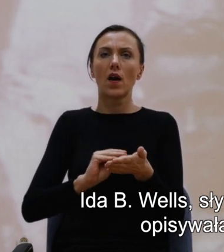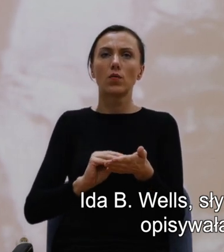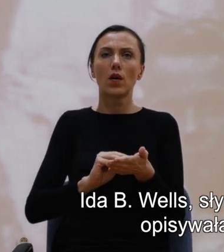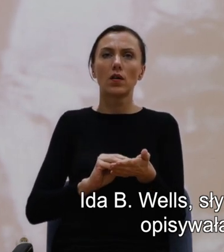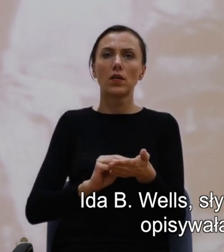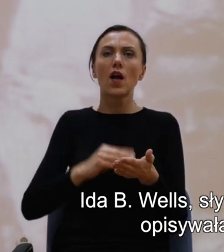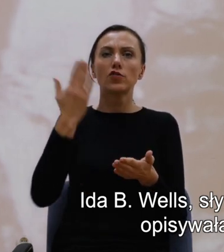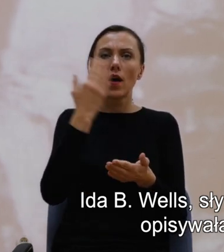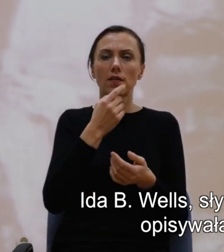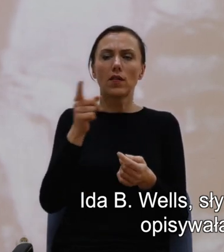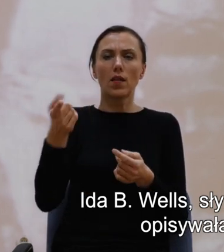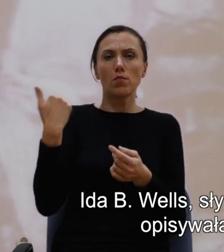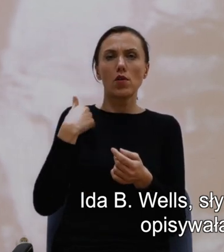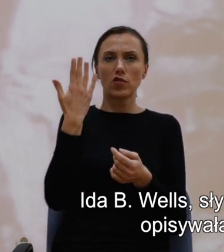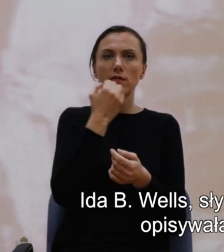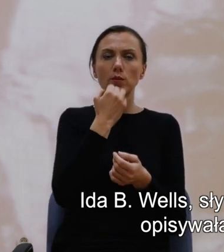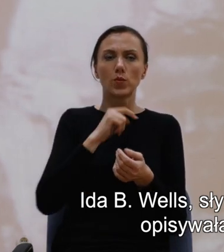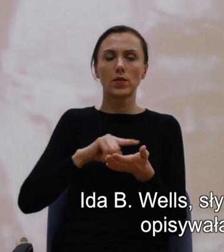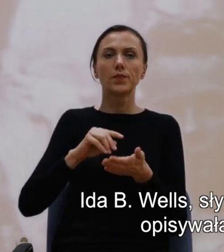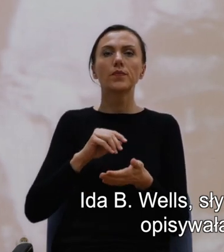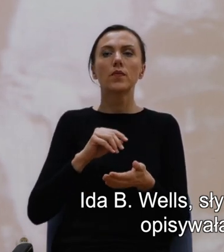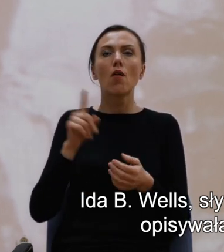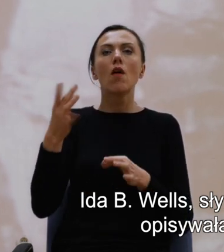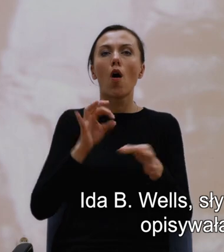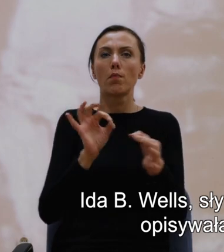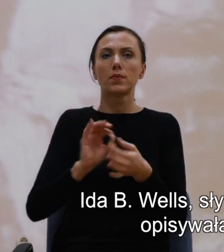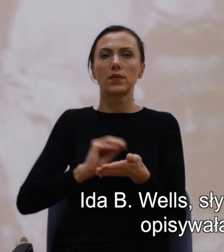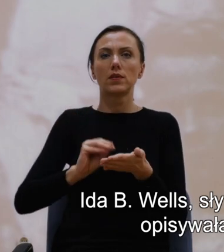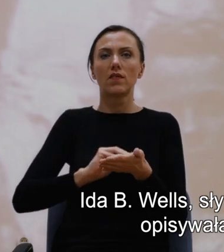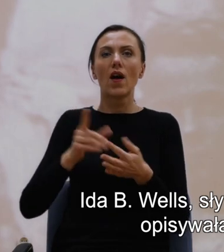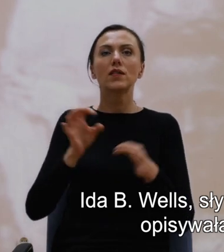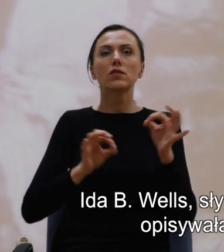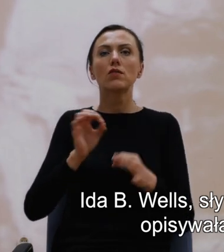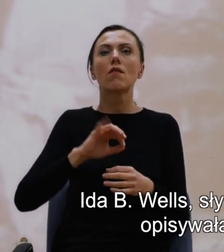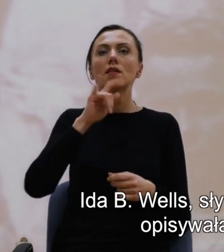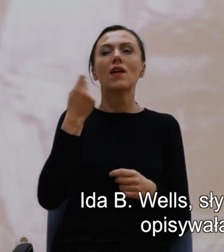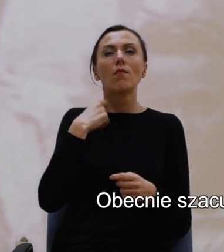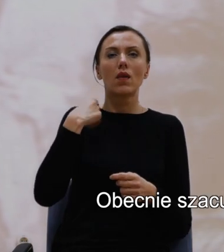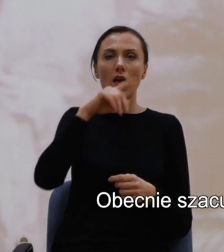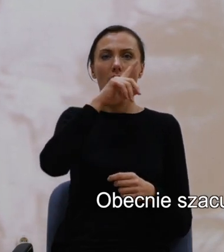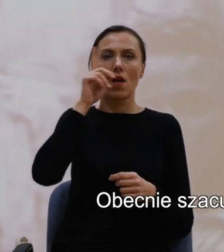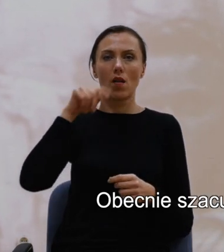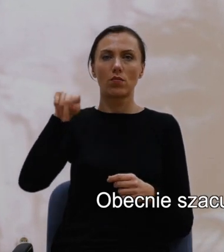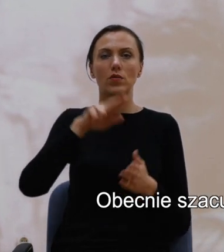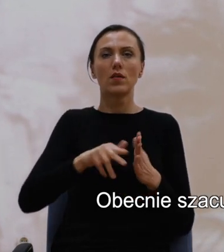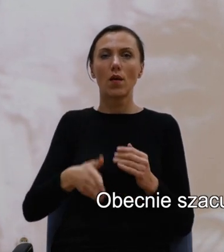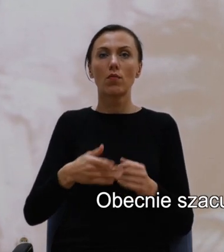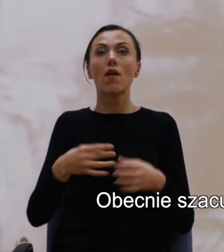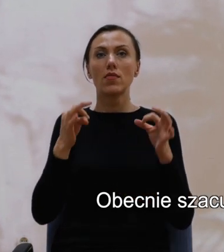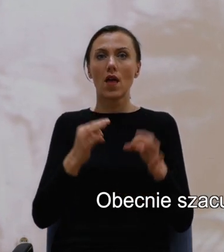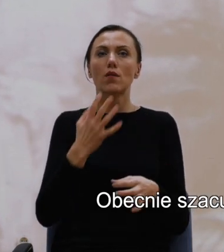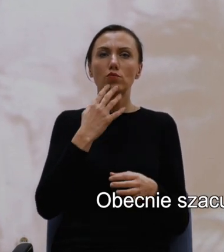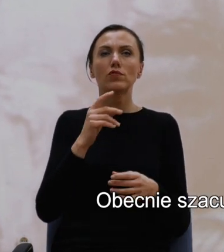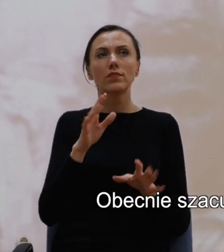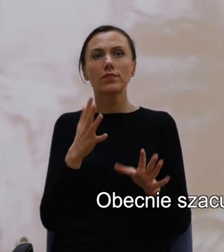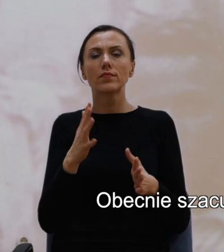opisywała właśnie historię linczów na południu. Obecnie szacuje się, że